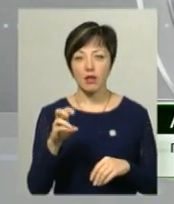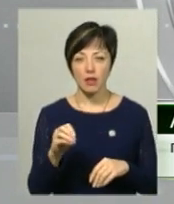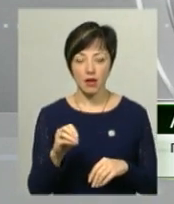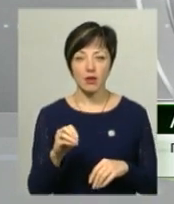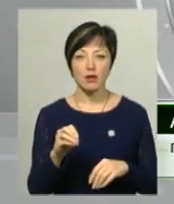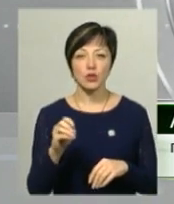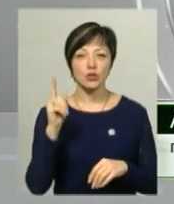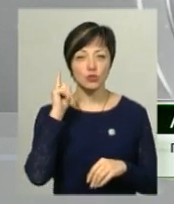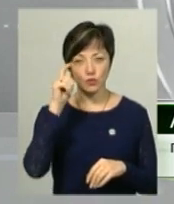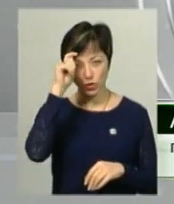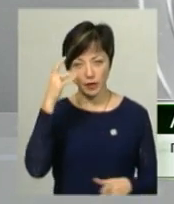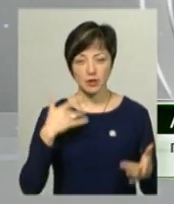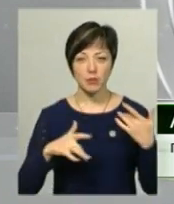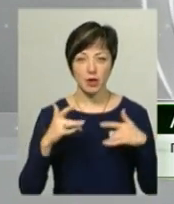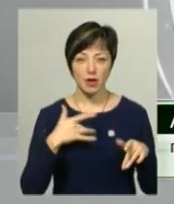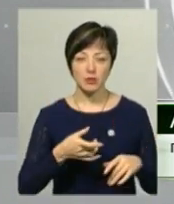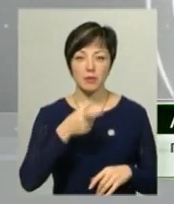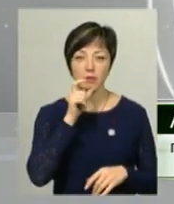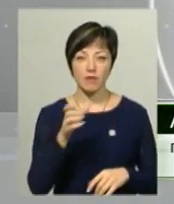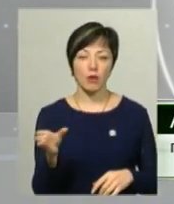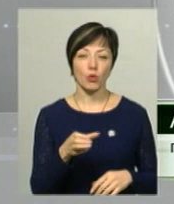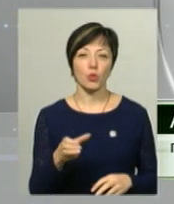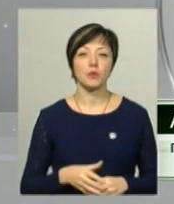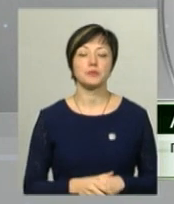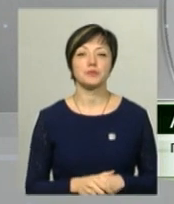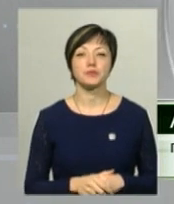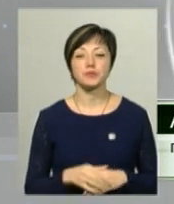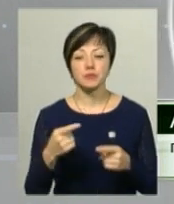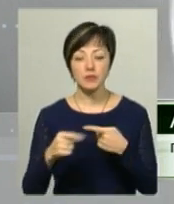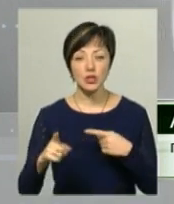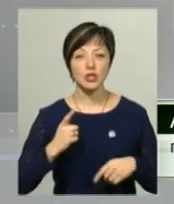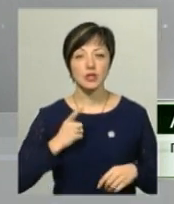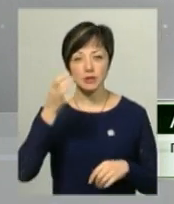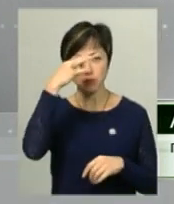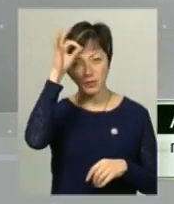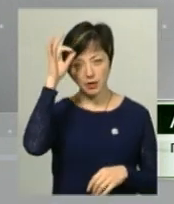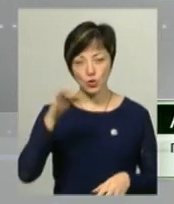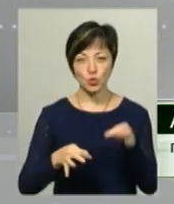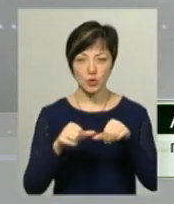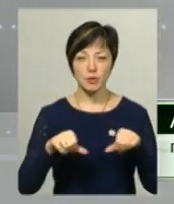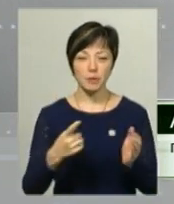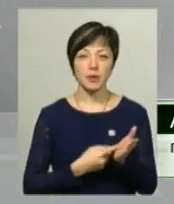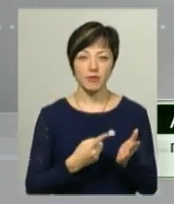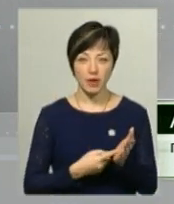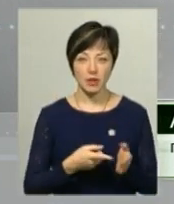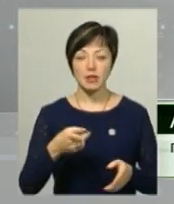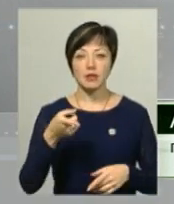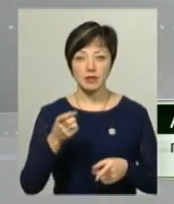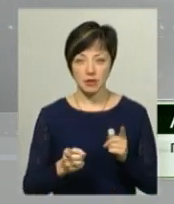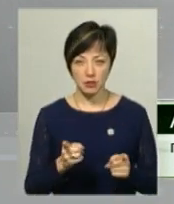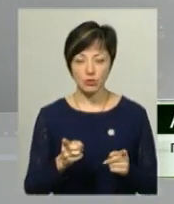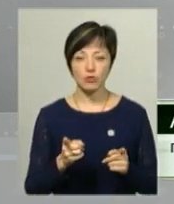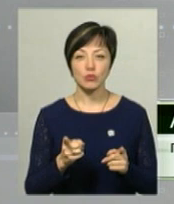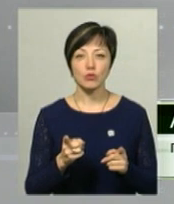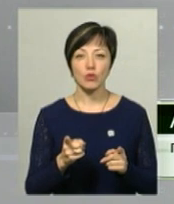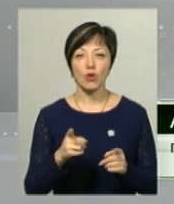чув, що чоловік заперечував, що вживав спиртні напої. Інший інспектор судовому засіданні підтвердив, що водій дійсно заперечував,